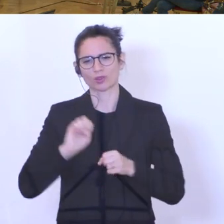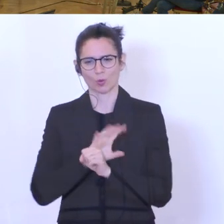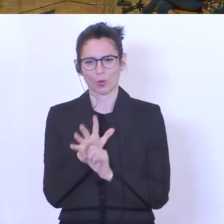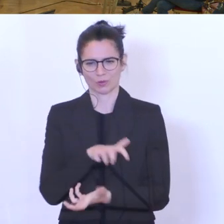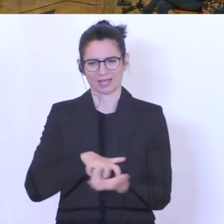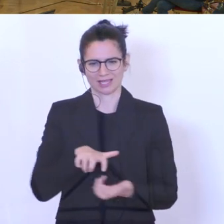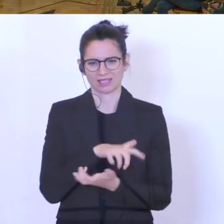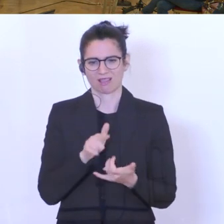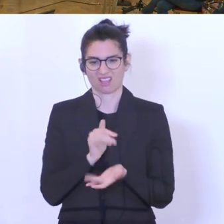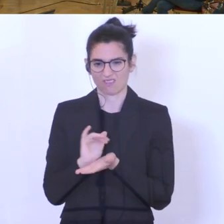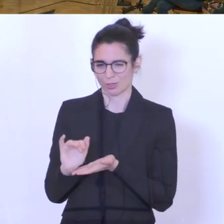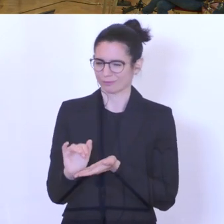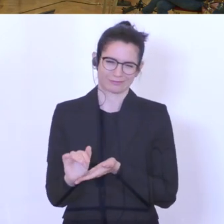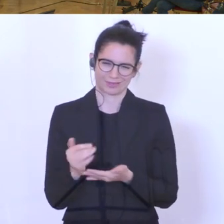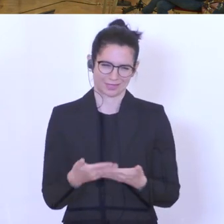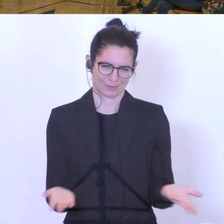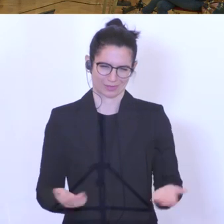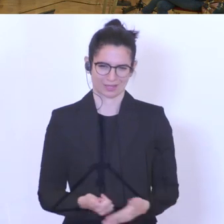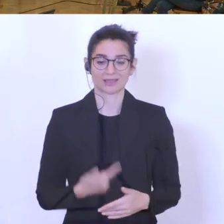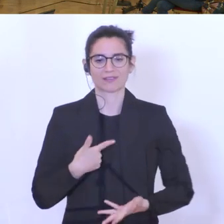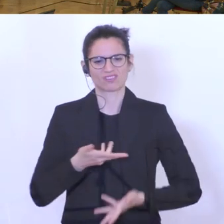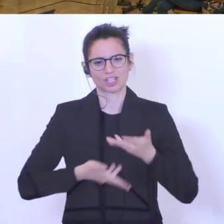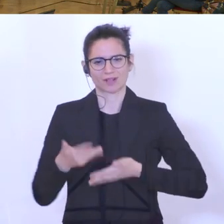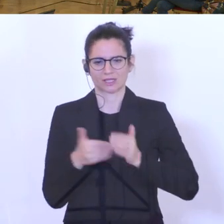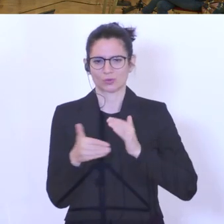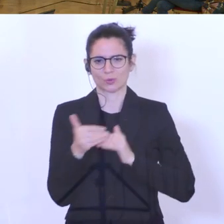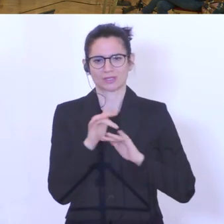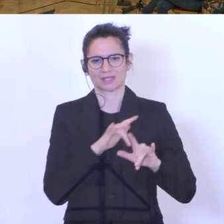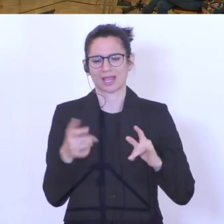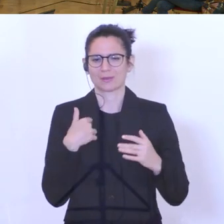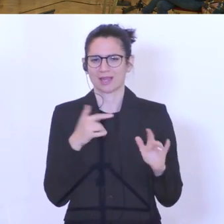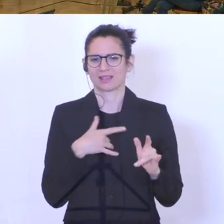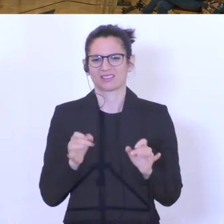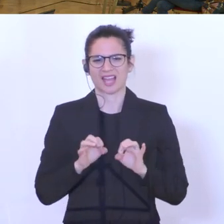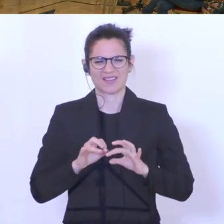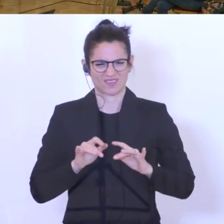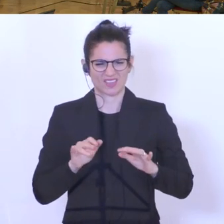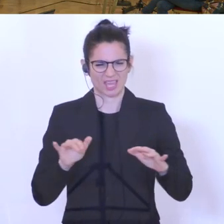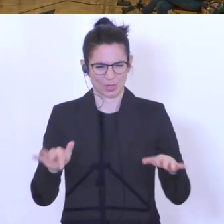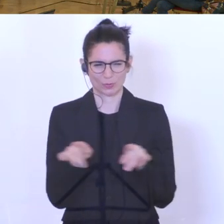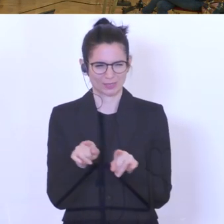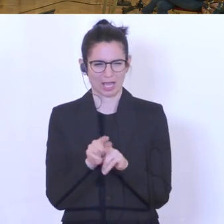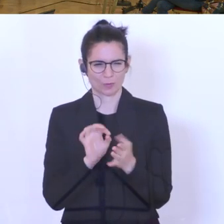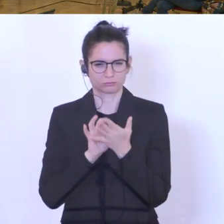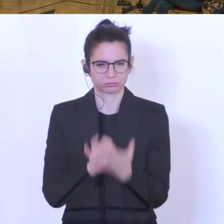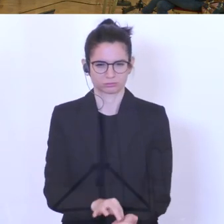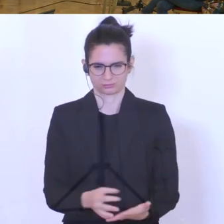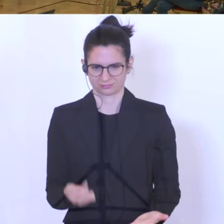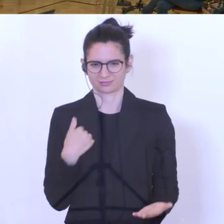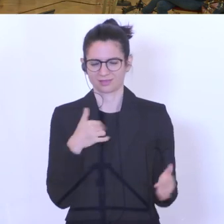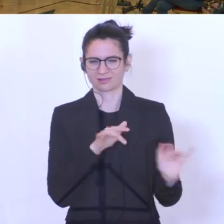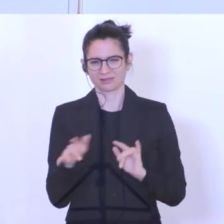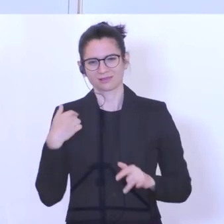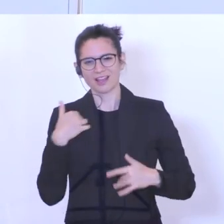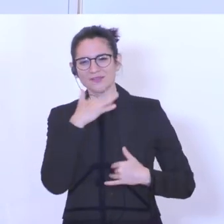niemanden verschont und unser wirtschaftliches System hat der Virus ganz besonders stark getroffen. Neben